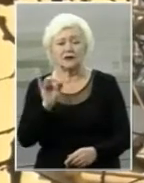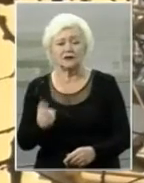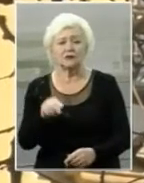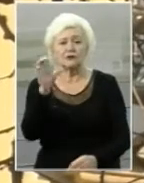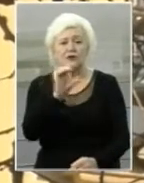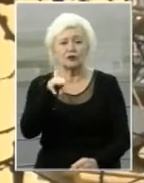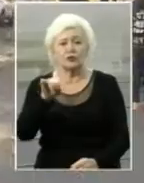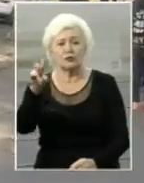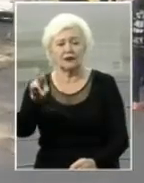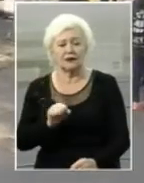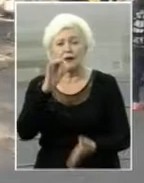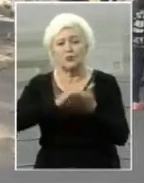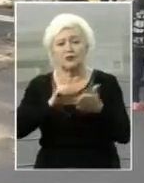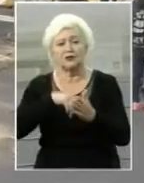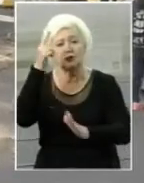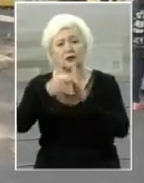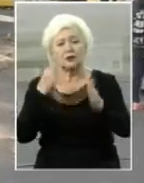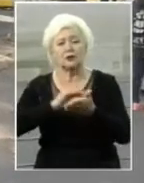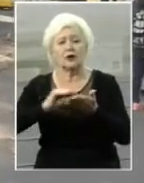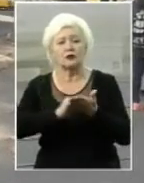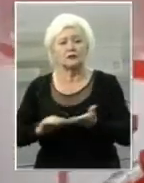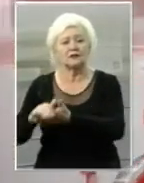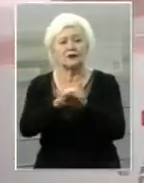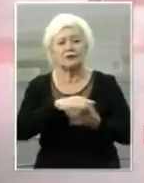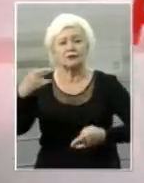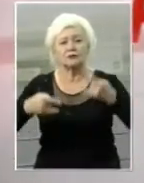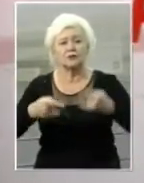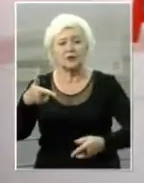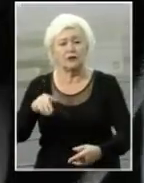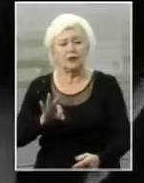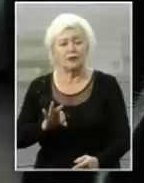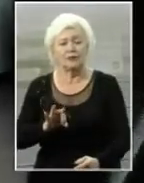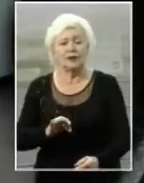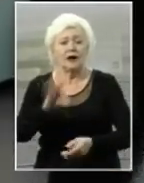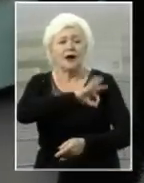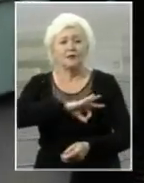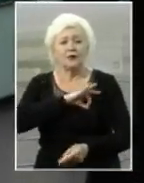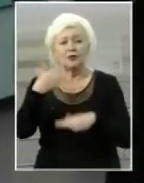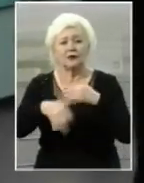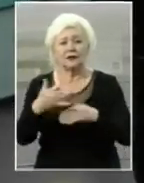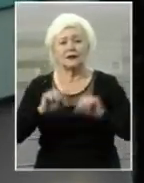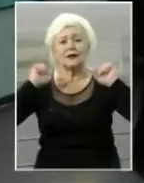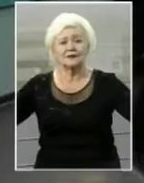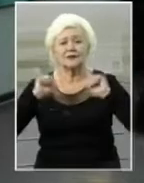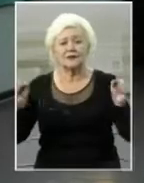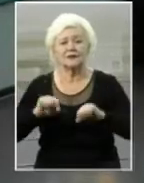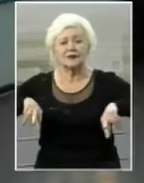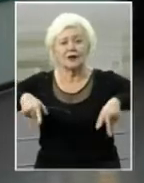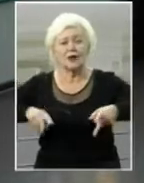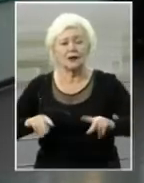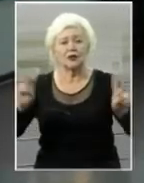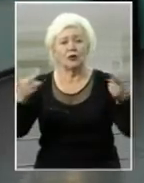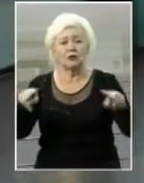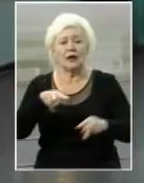Торбіна. Про причини дізнавалися кореспонденти Суспільного. Вихованці Херсонського спортивного бального клубу